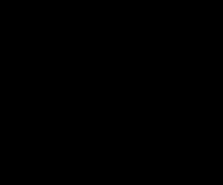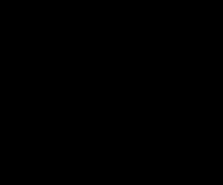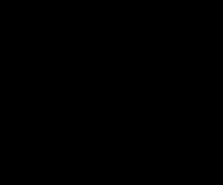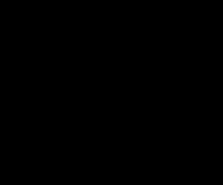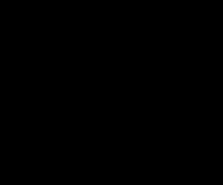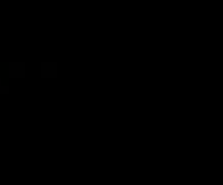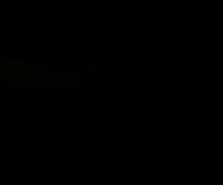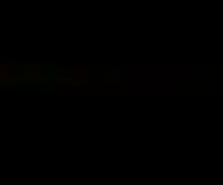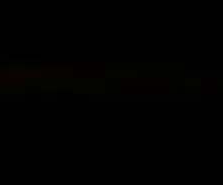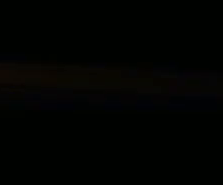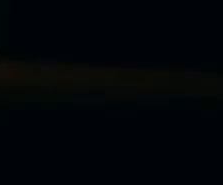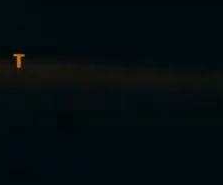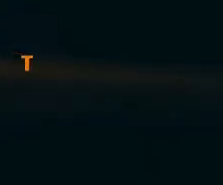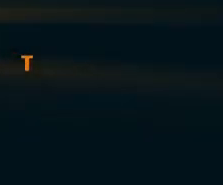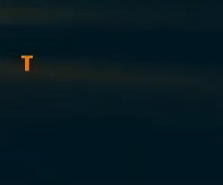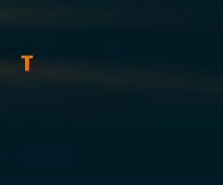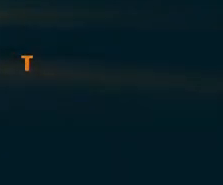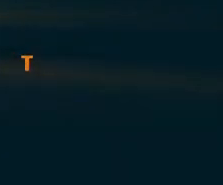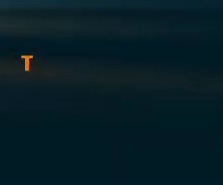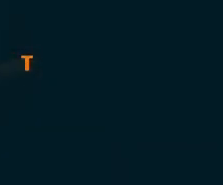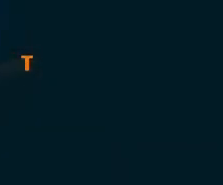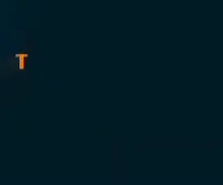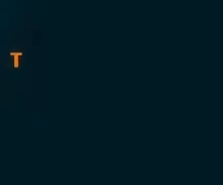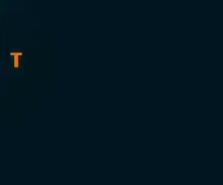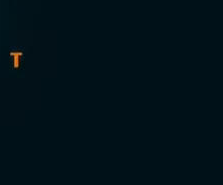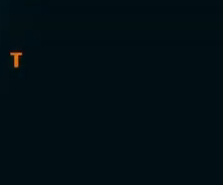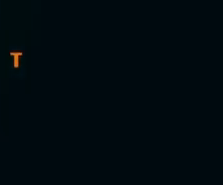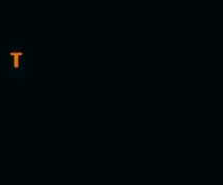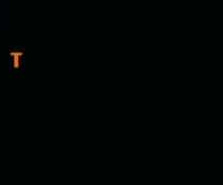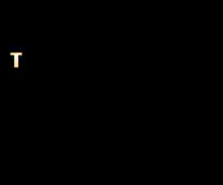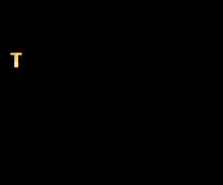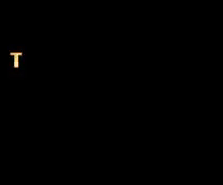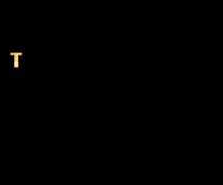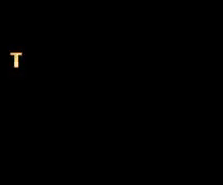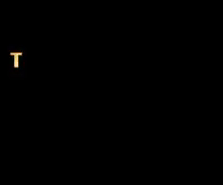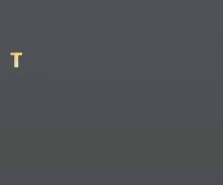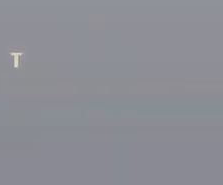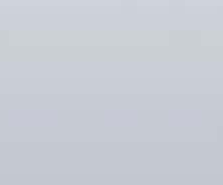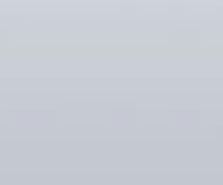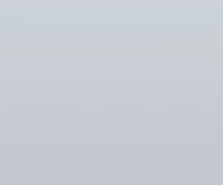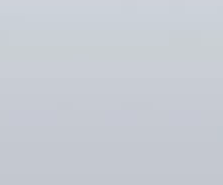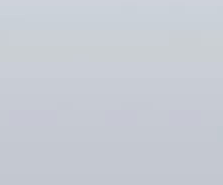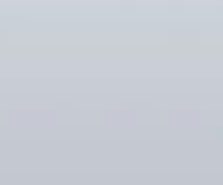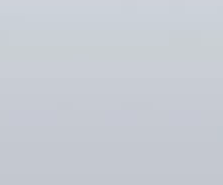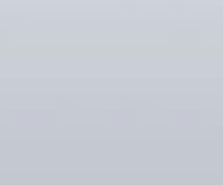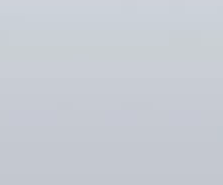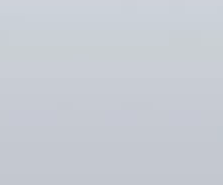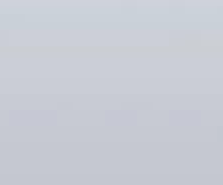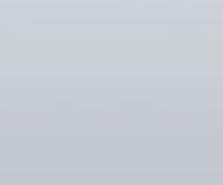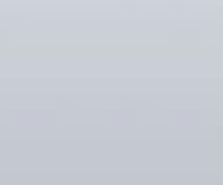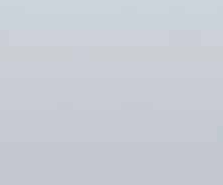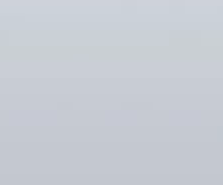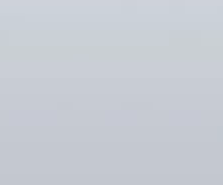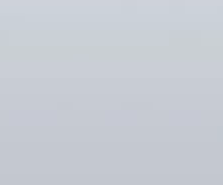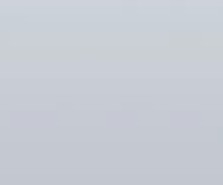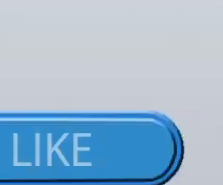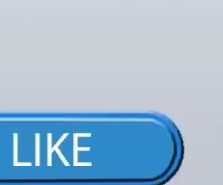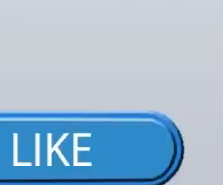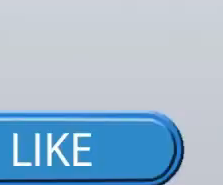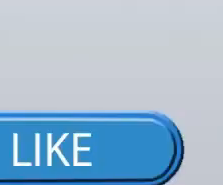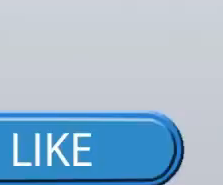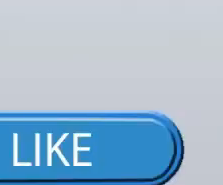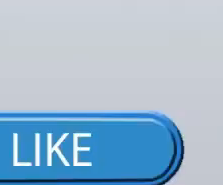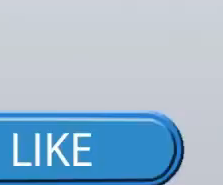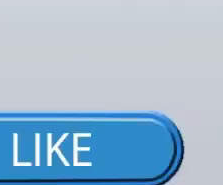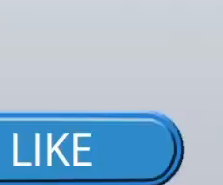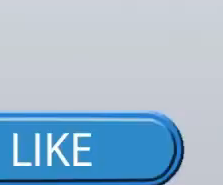Make your day Gili Boni Online TV Upata habari mpiana kwa haraka kila